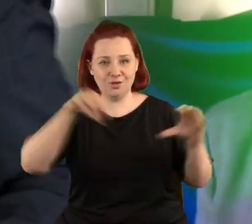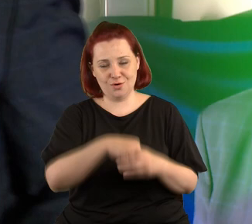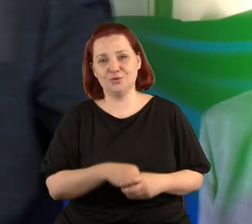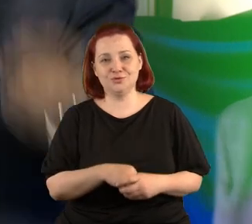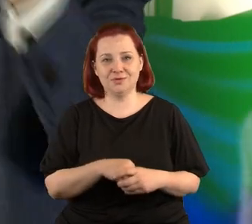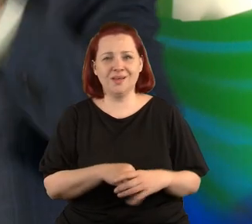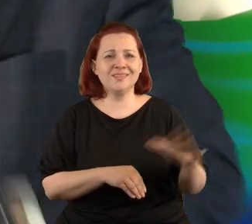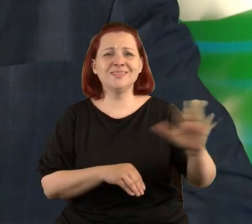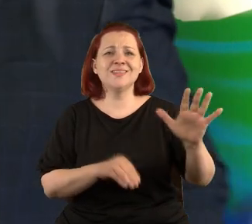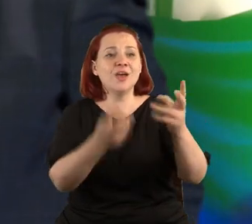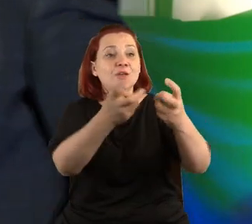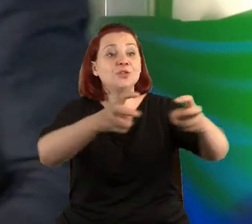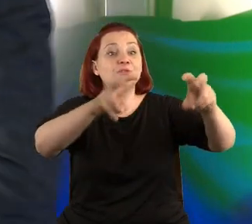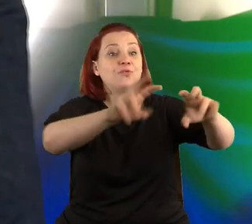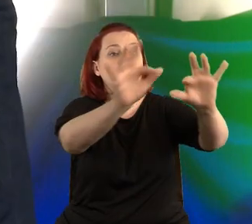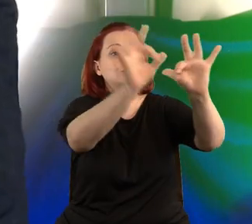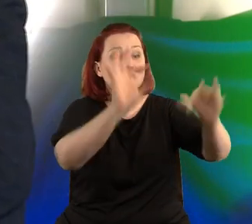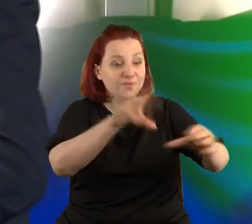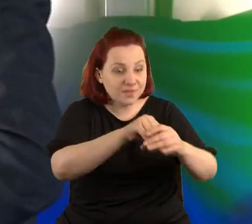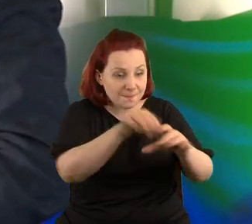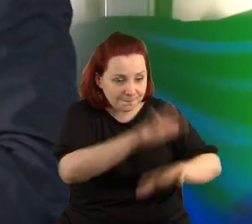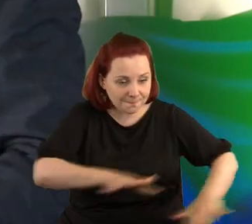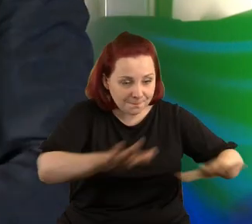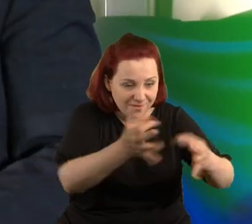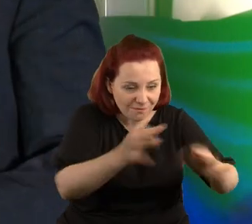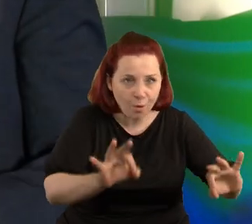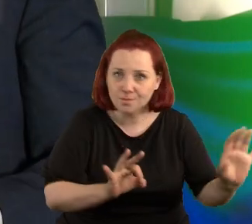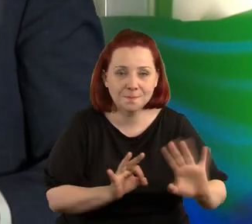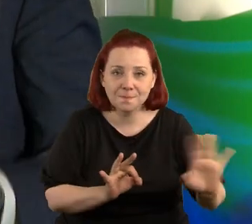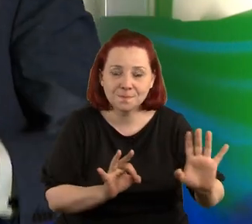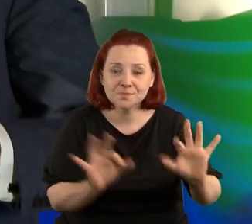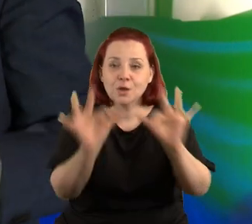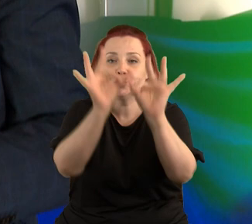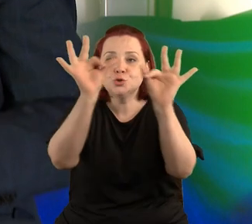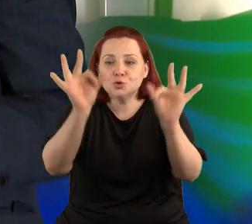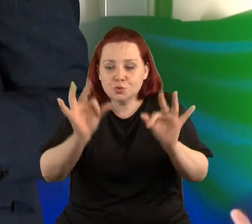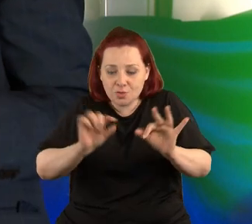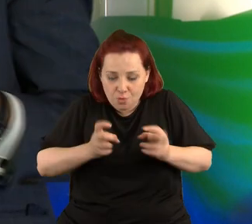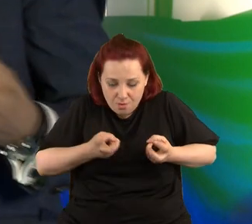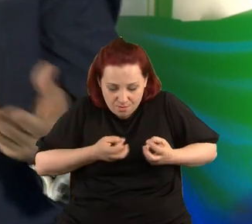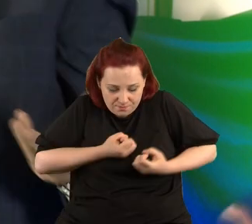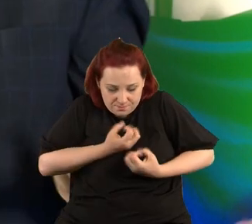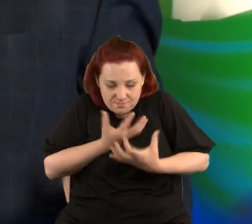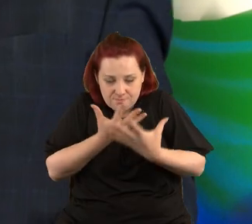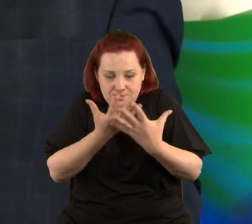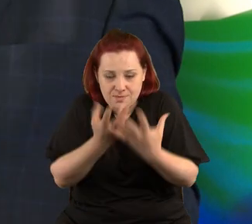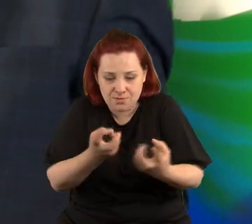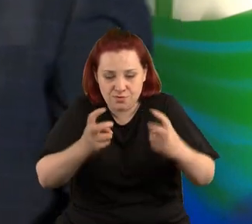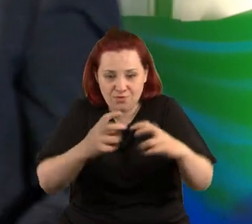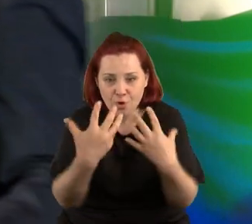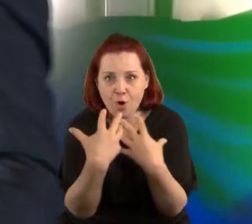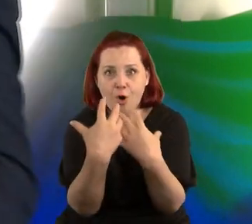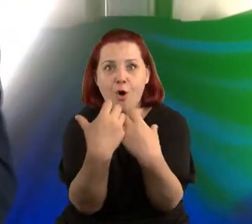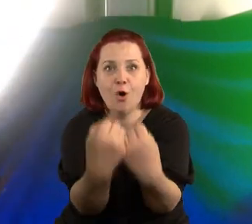Nie tworzenie sztuki jest przestrzenią wolności, sztuka jako tworzenie i jej odbieranie jest przestrzenią